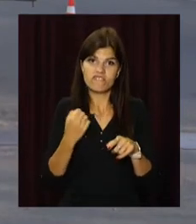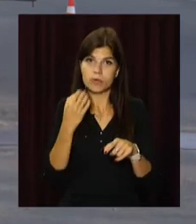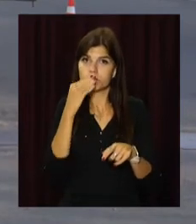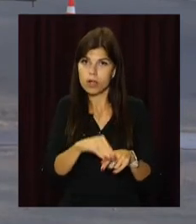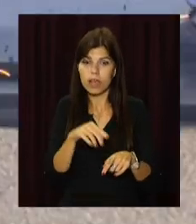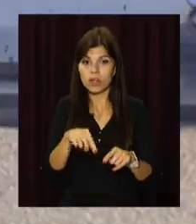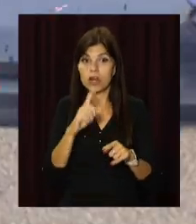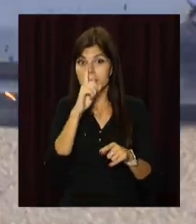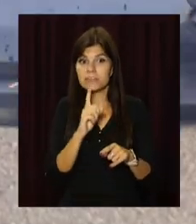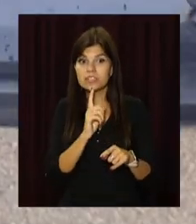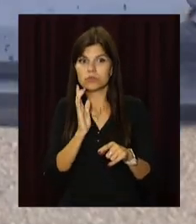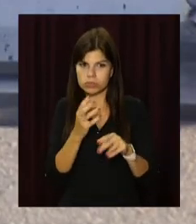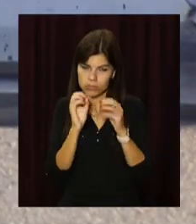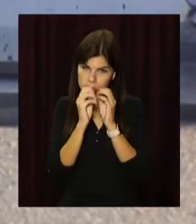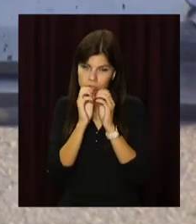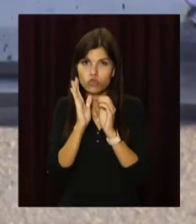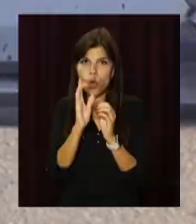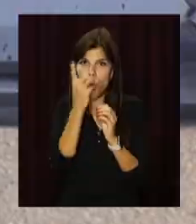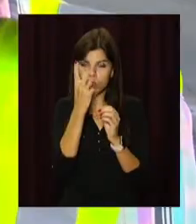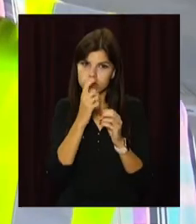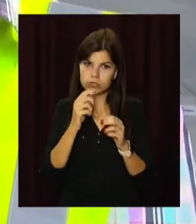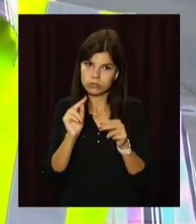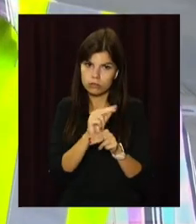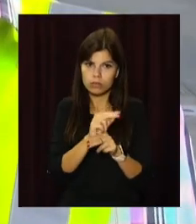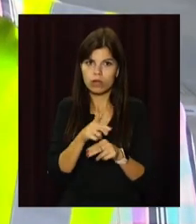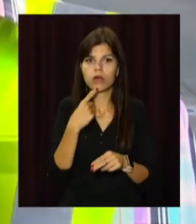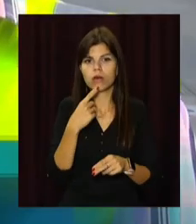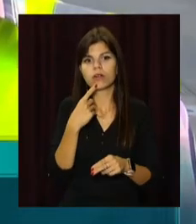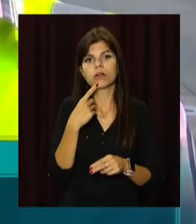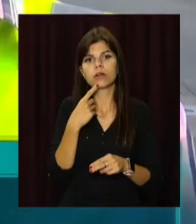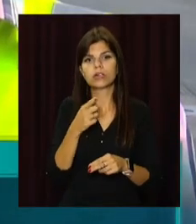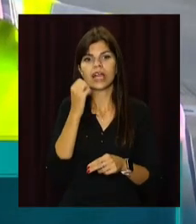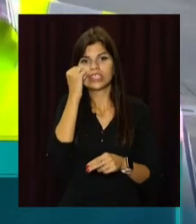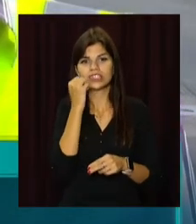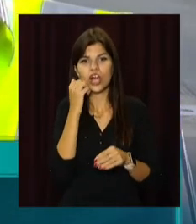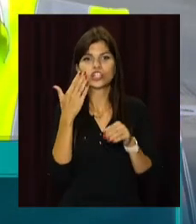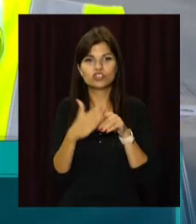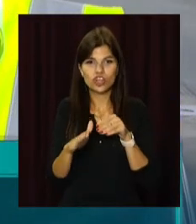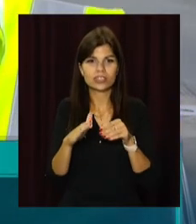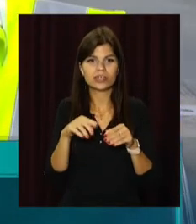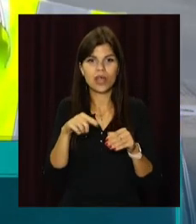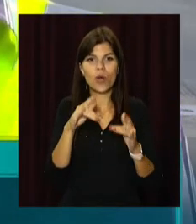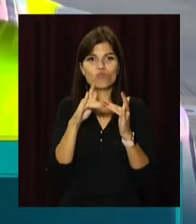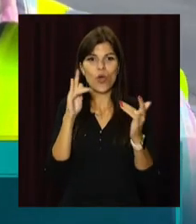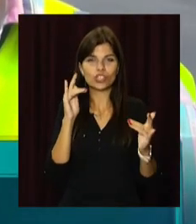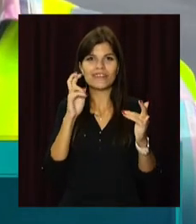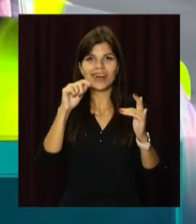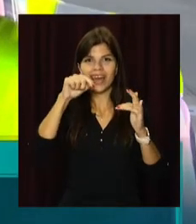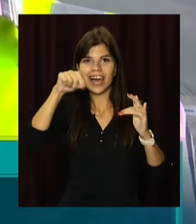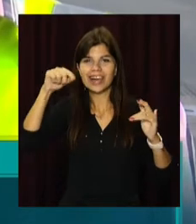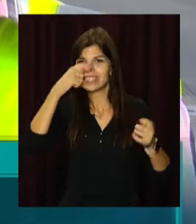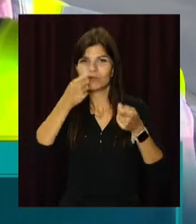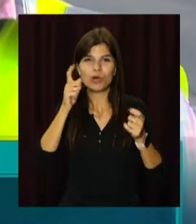Нині місяць працюватимуть над одним із них. Йде демонтаж старої частини мостових конструкцій.